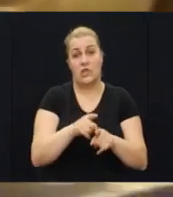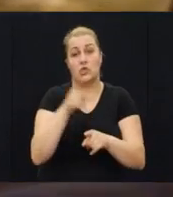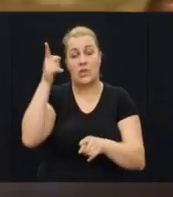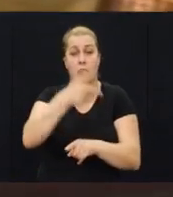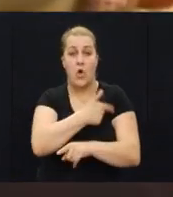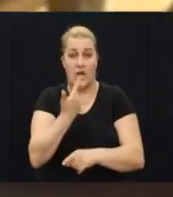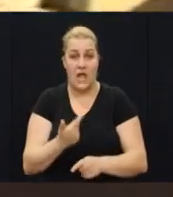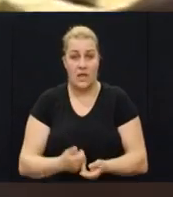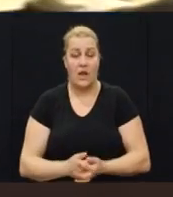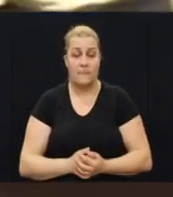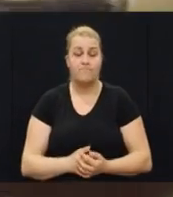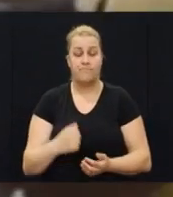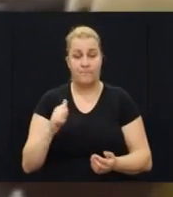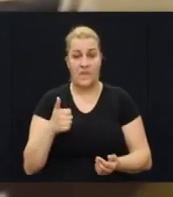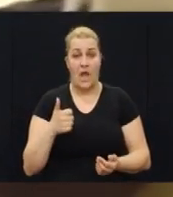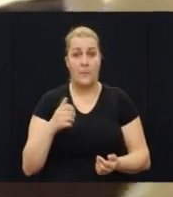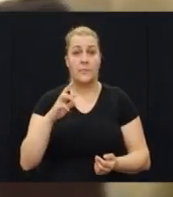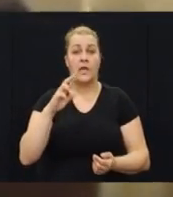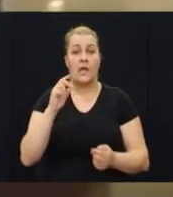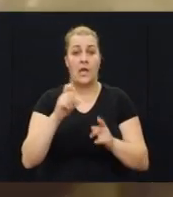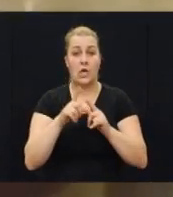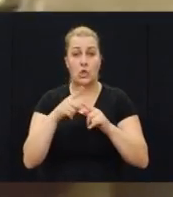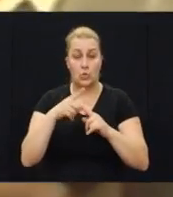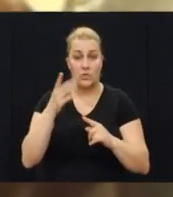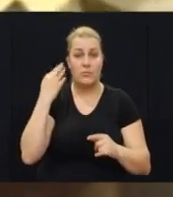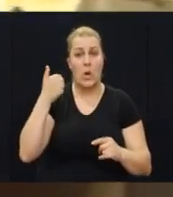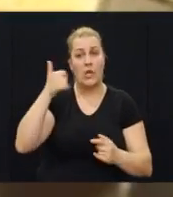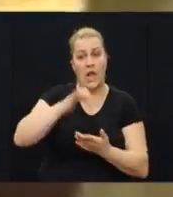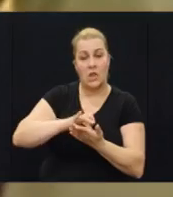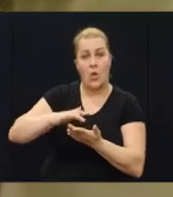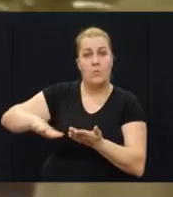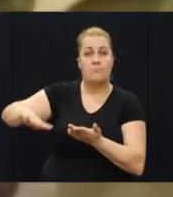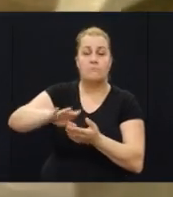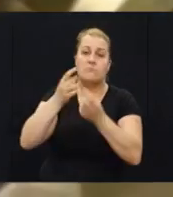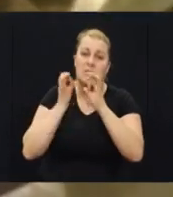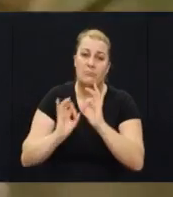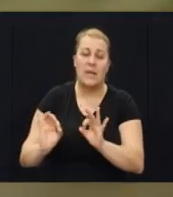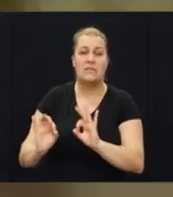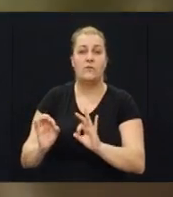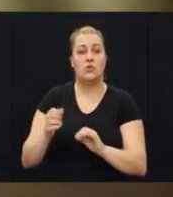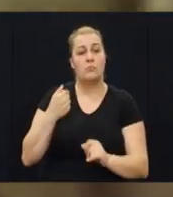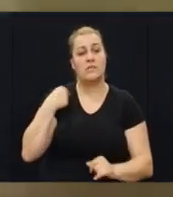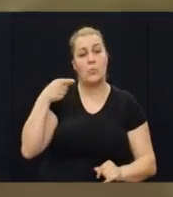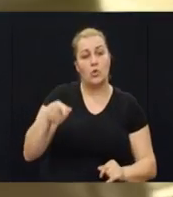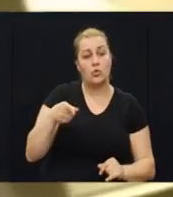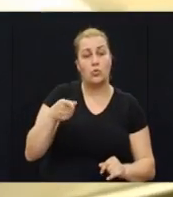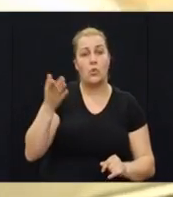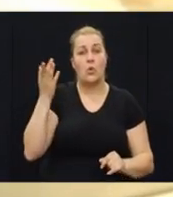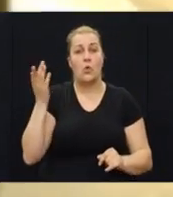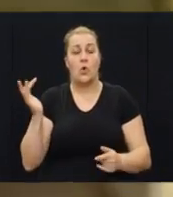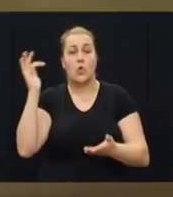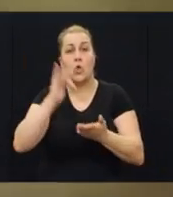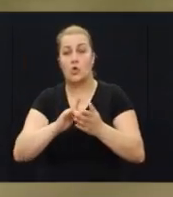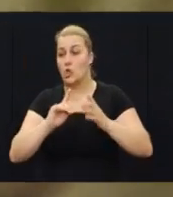ranjeni. je, Erdutu je bila jedan teren specifičan gdje smo mi bili,